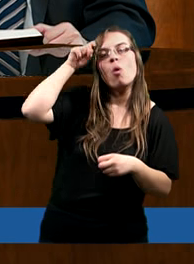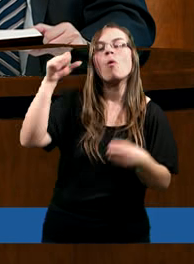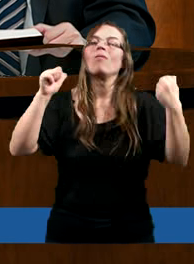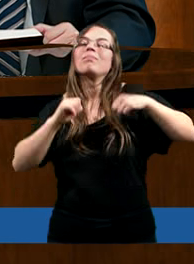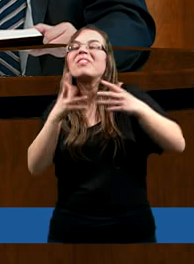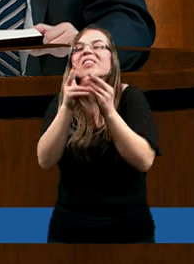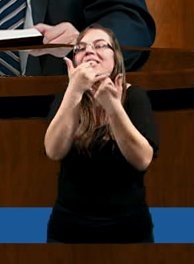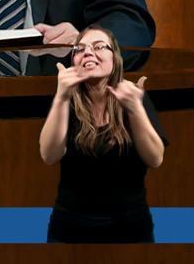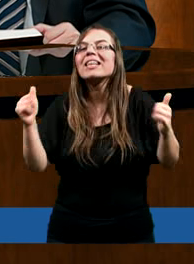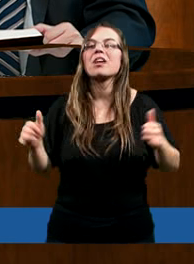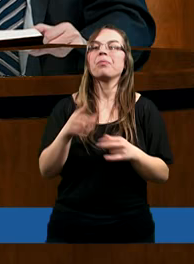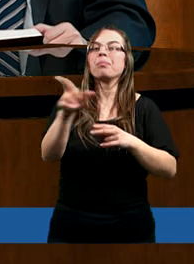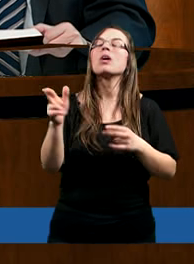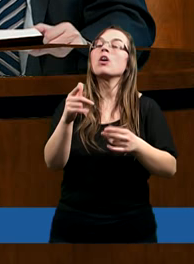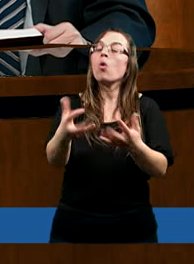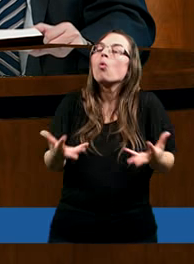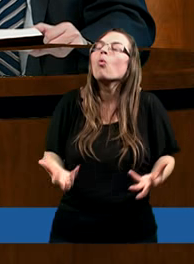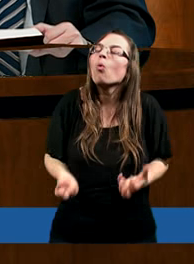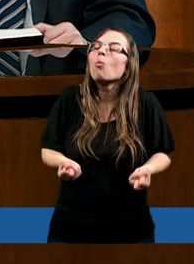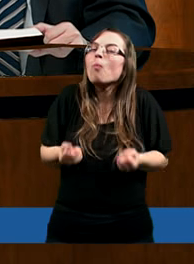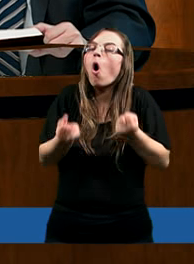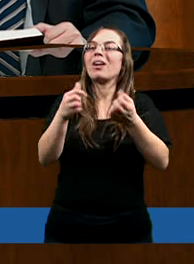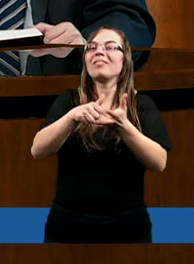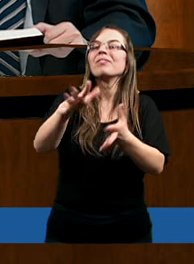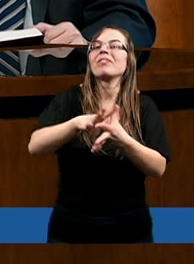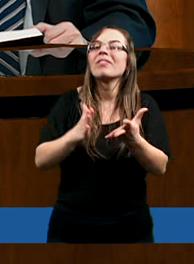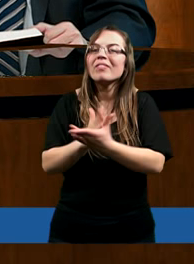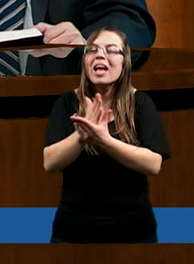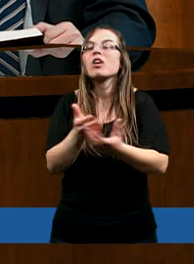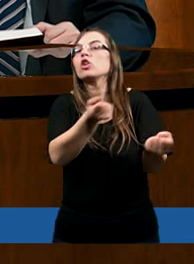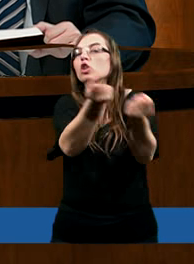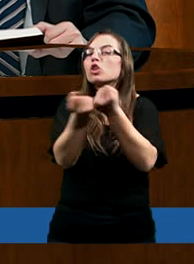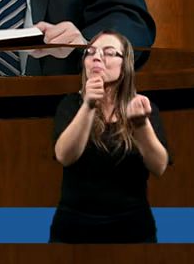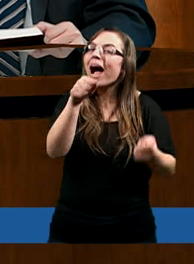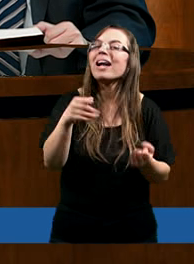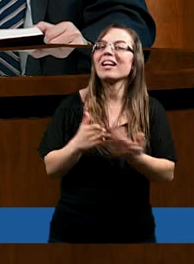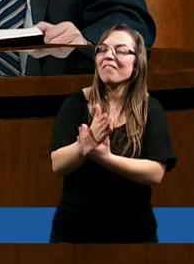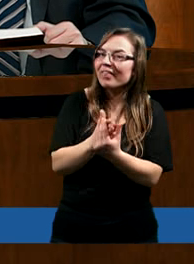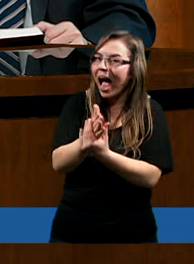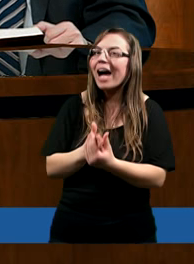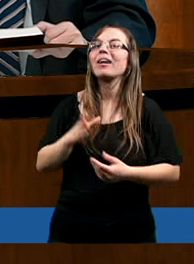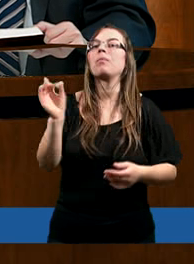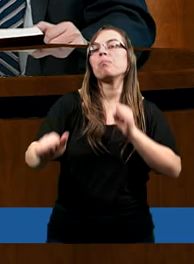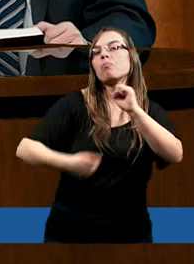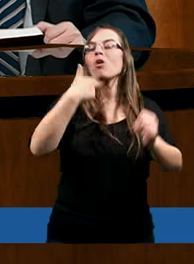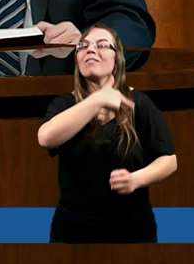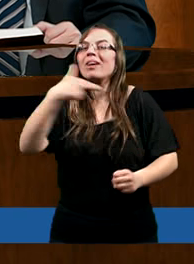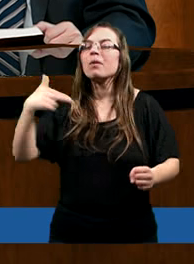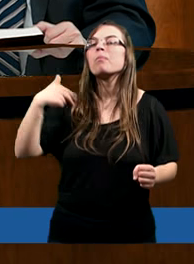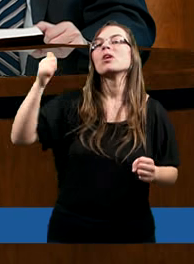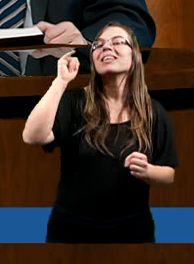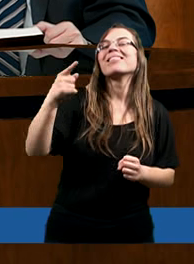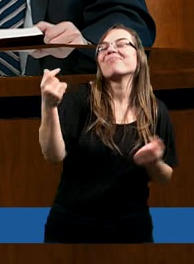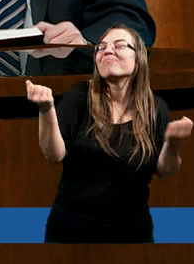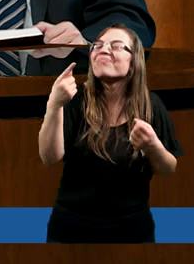oczekiwania, jakby chciałby umocnić w wierze, jakby trzymajcie się tej wiary, ponieważ my myślimy